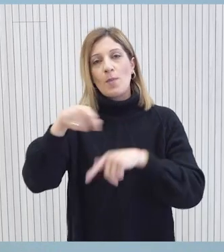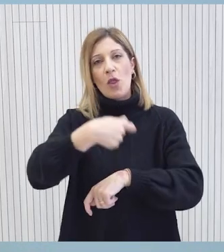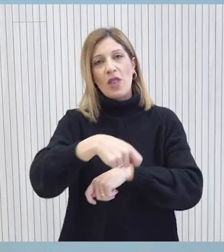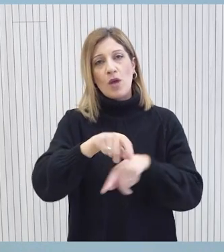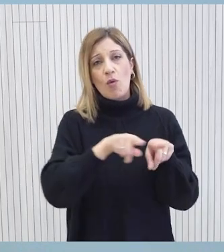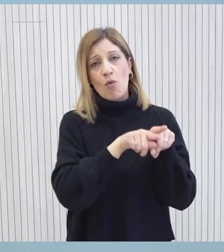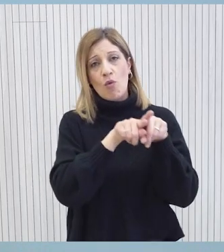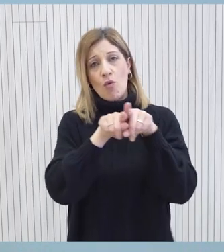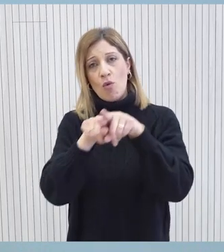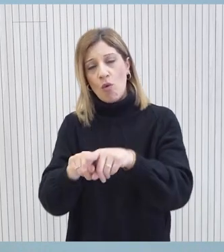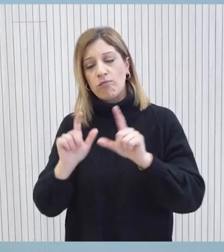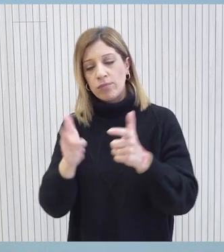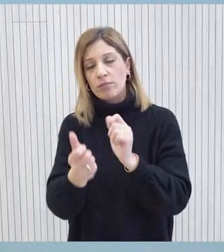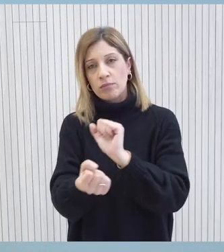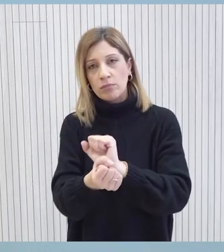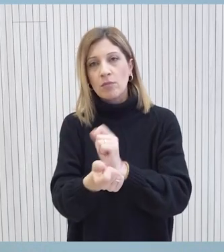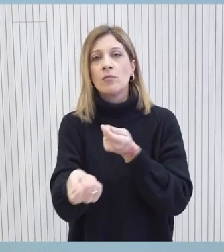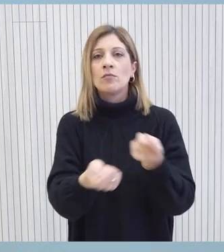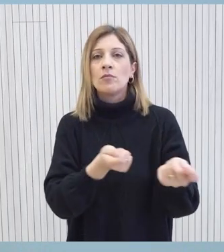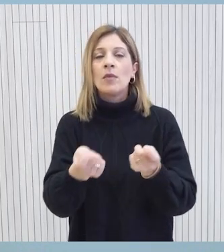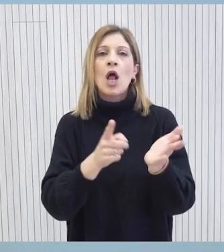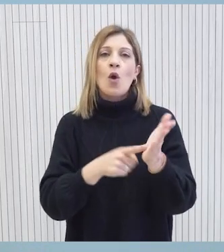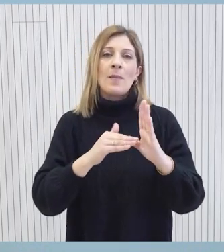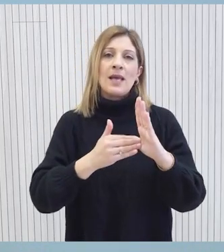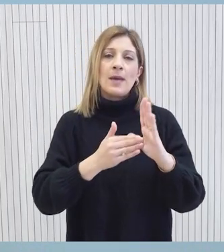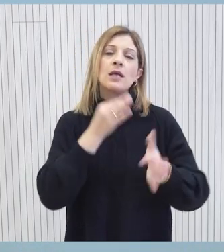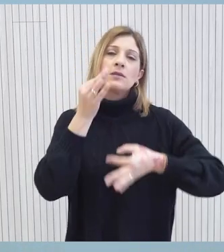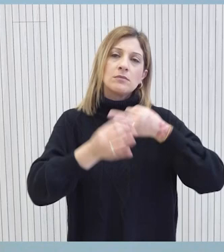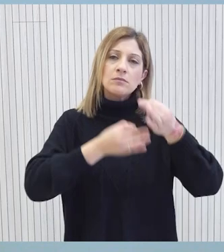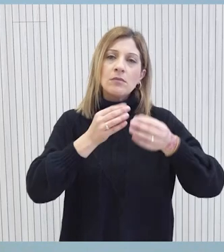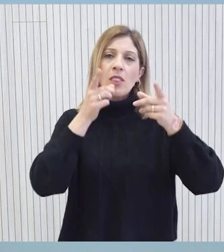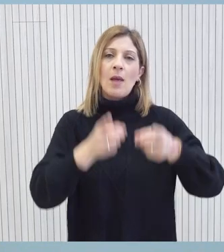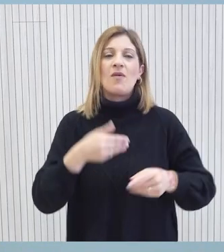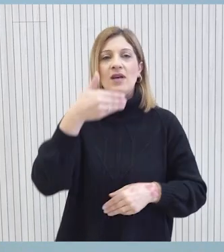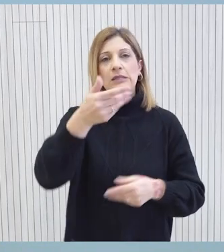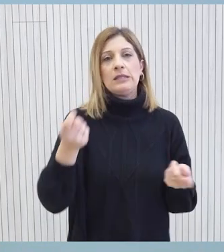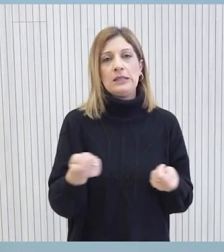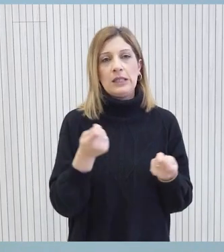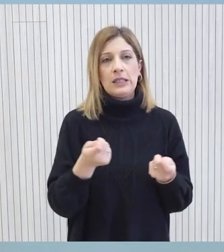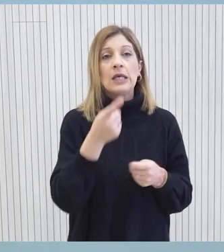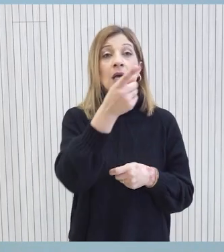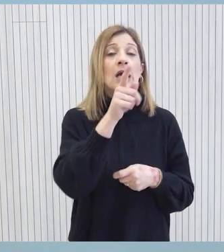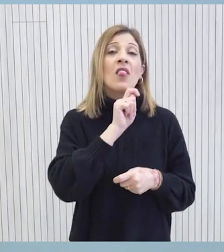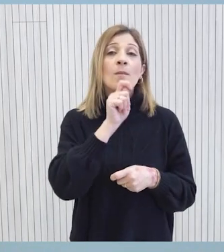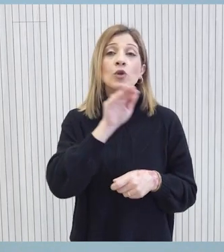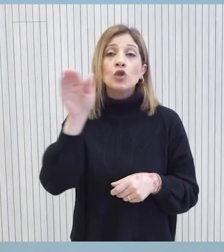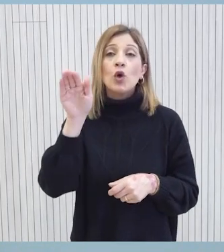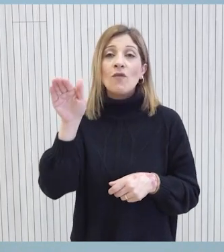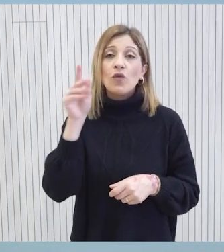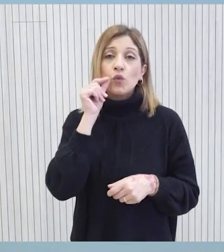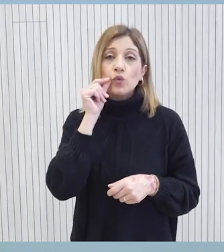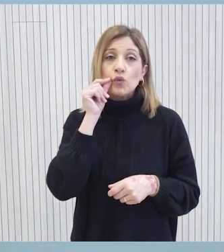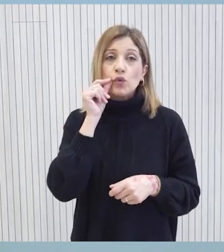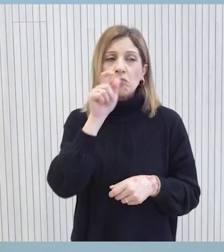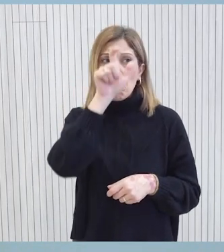Κύπρο και εκεί σε συντονισμό μαζί με την νομική υπηρεσία θα ληφθούν οι αποφάσεις για τις επόμενες ενέργειες. Για ποιον λόγο εν τέλει